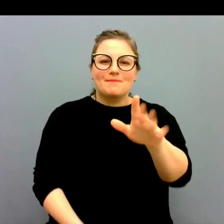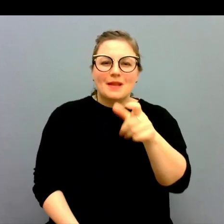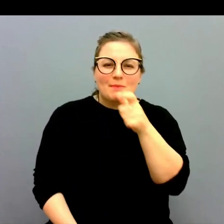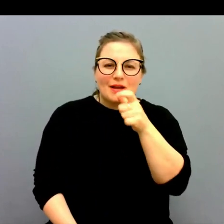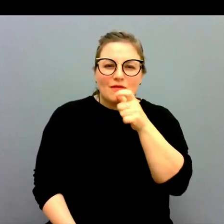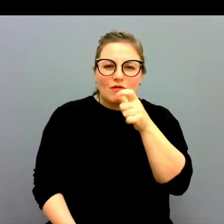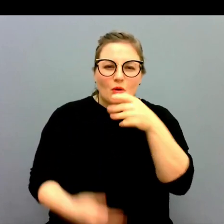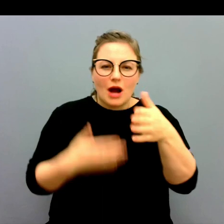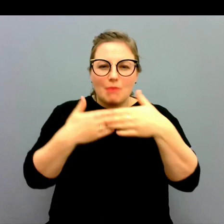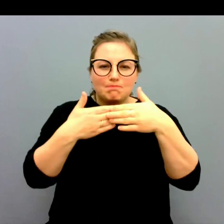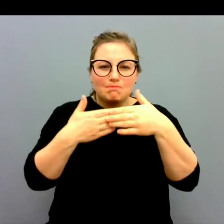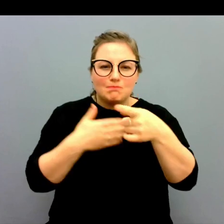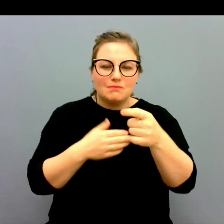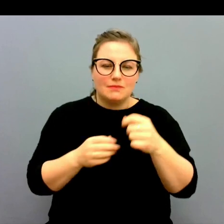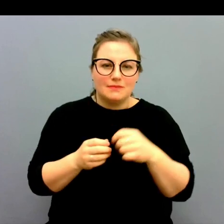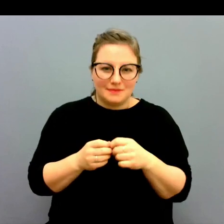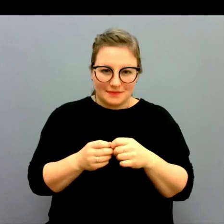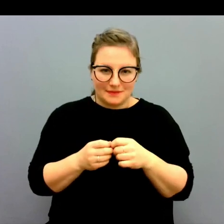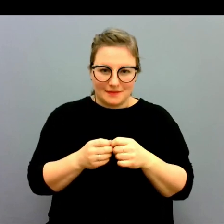Nu har inte du något ljud på.